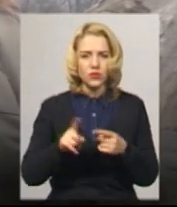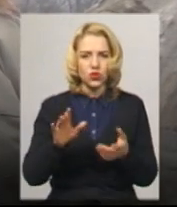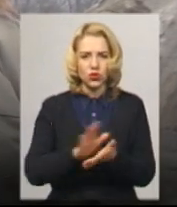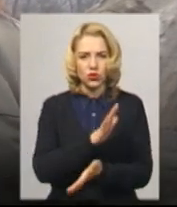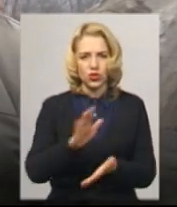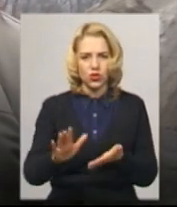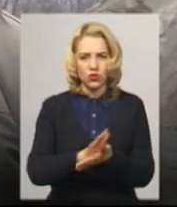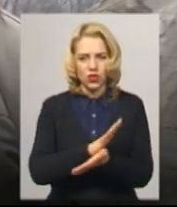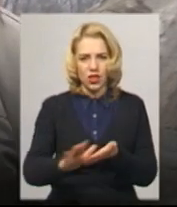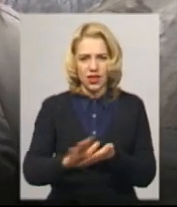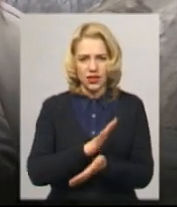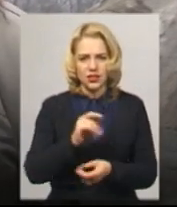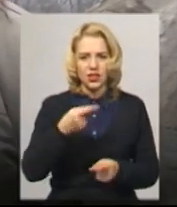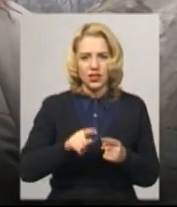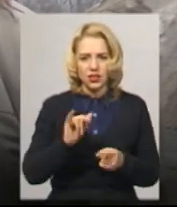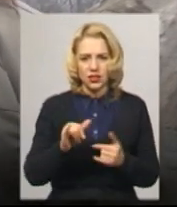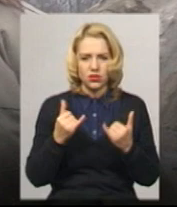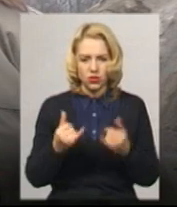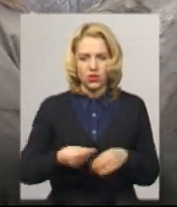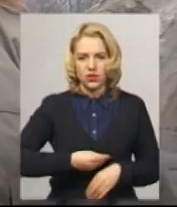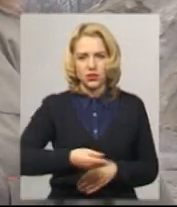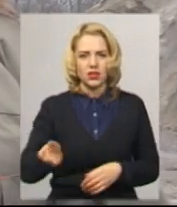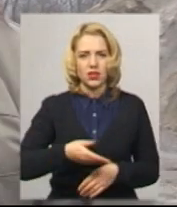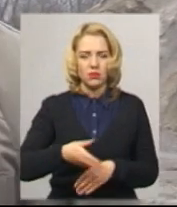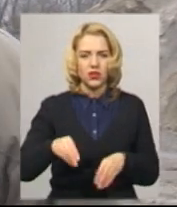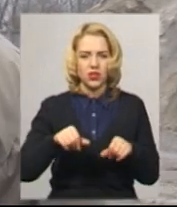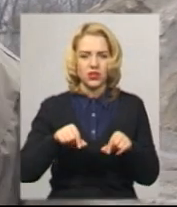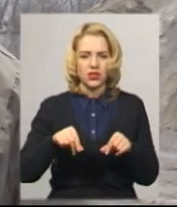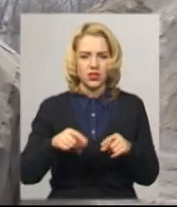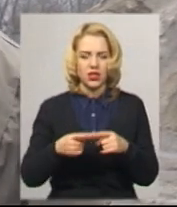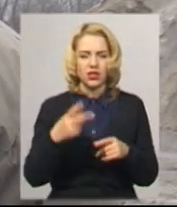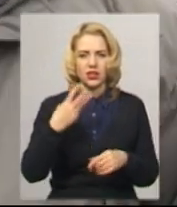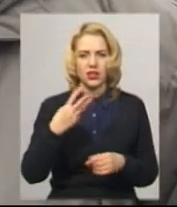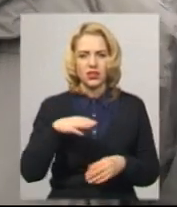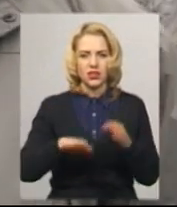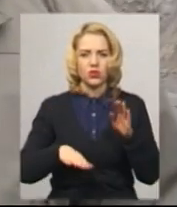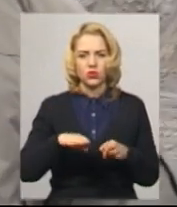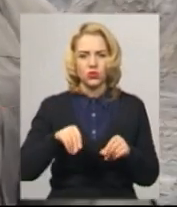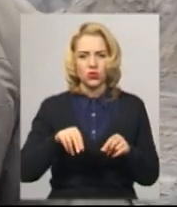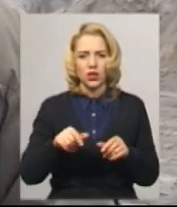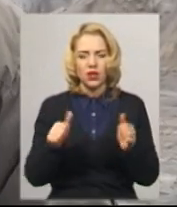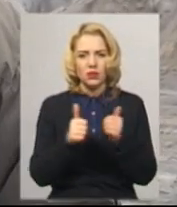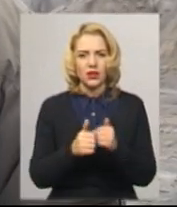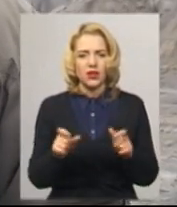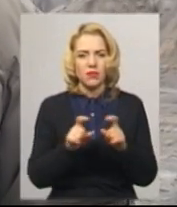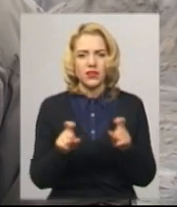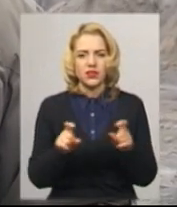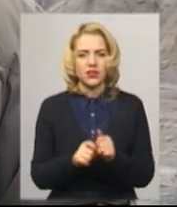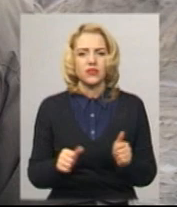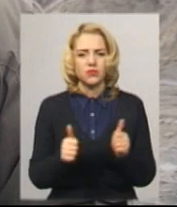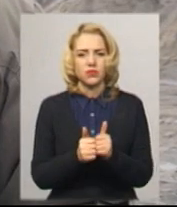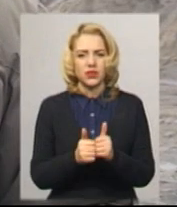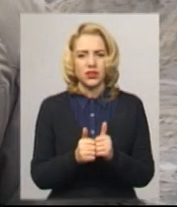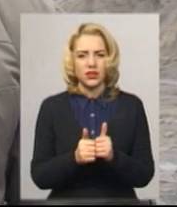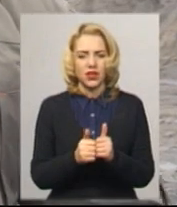сьогодні сипали сіль. Сьогодні використано близько 30 тонн солі біля магазинів, біля